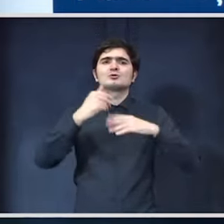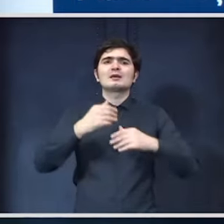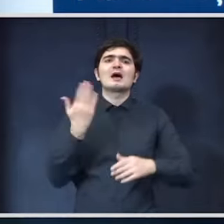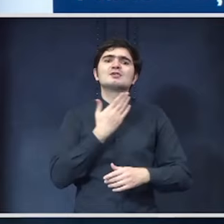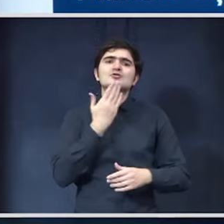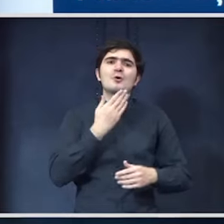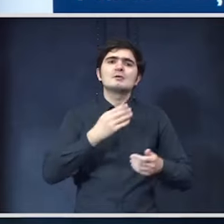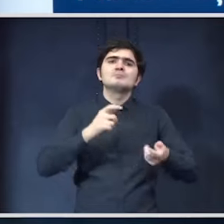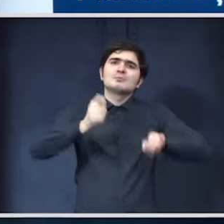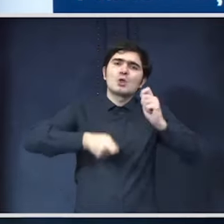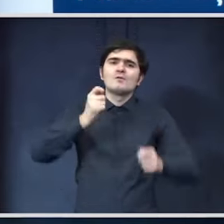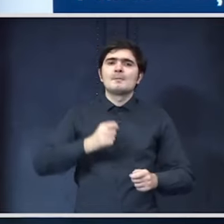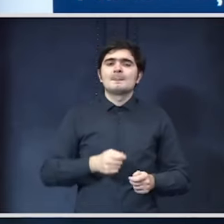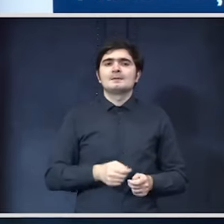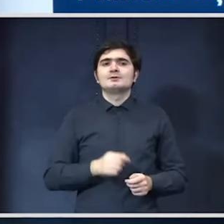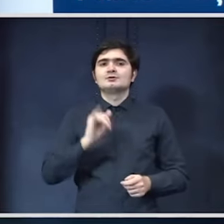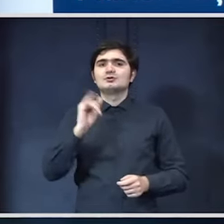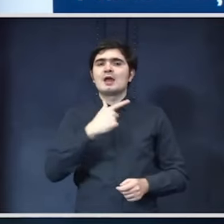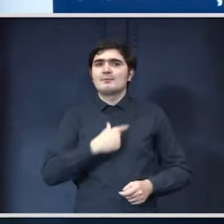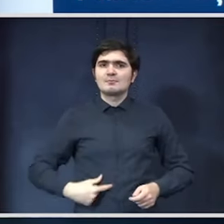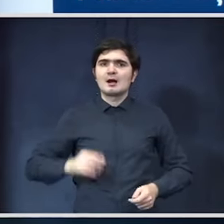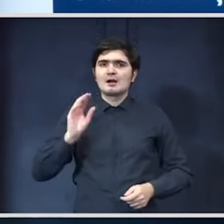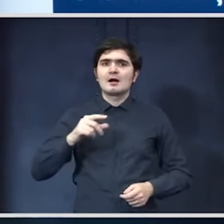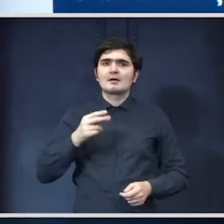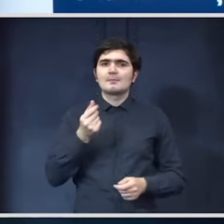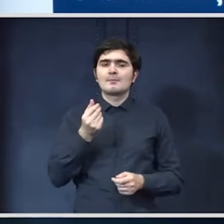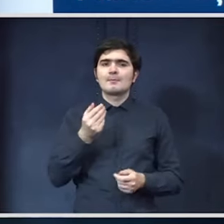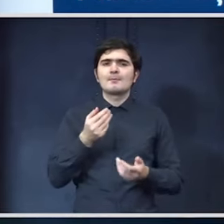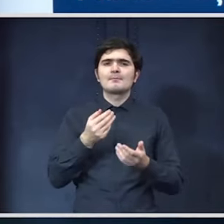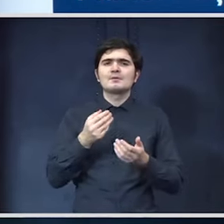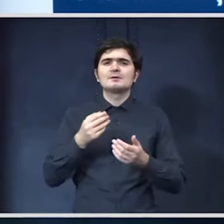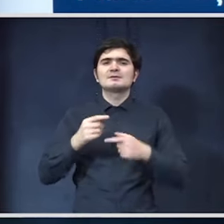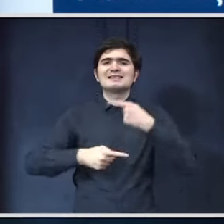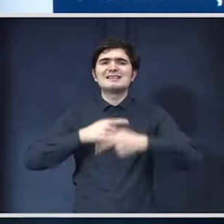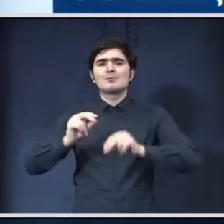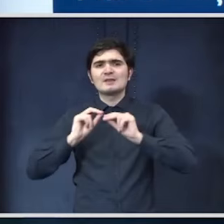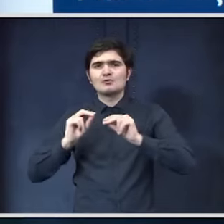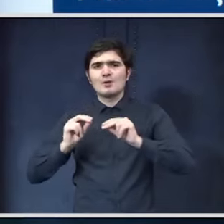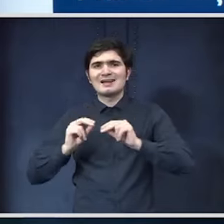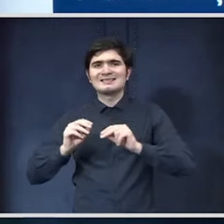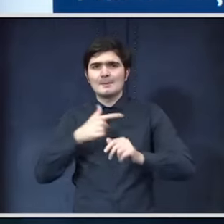primarii care au parte de infrastructură pentru sistemul de educație trebuie să pregătească proiecte de